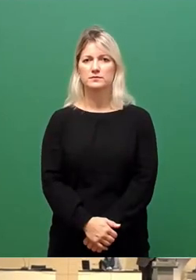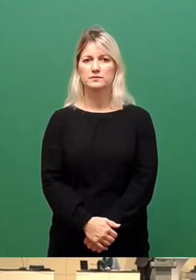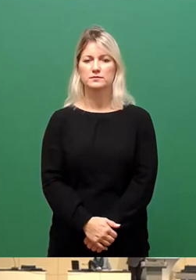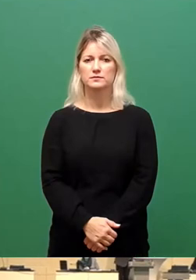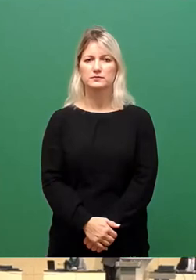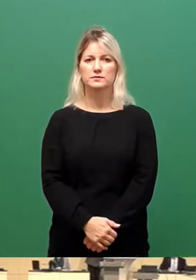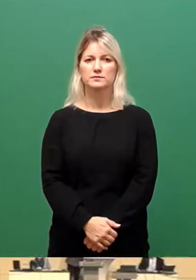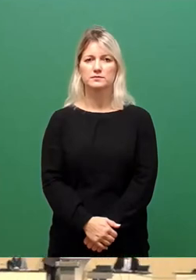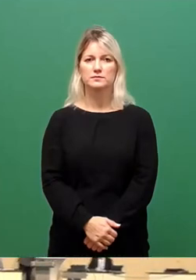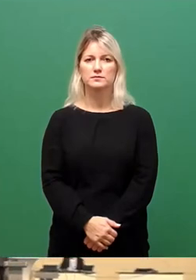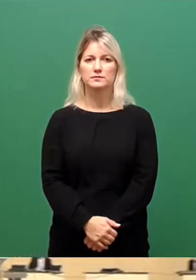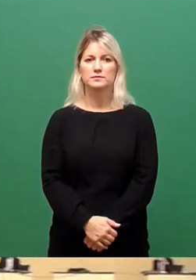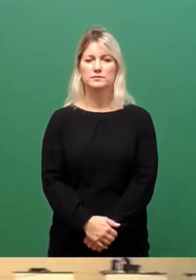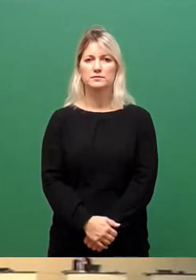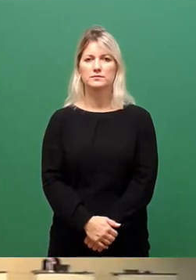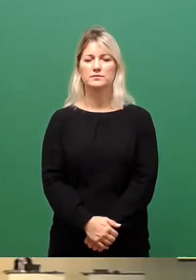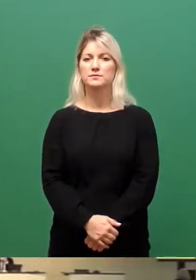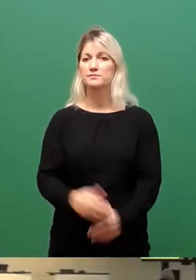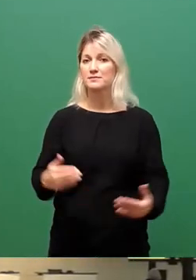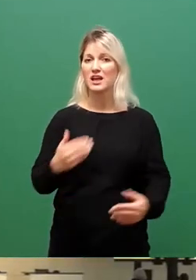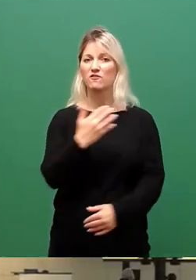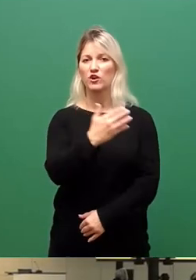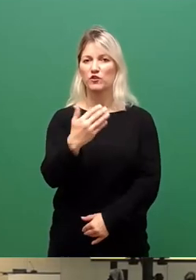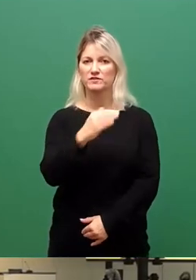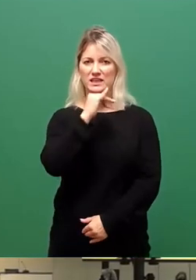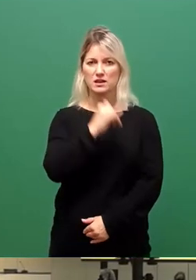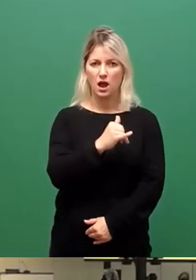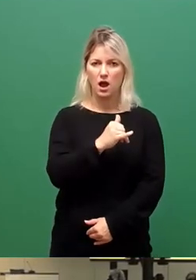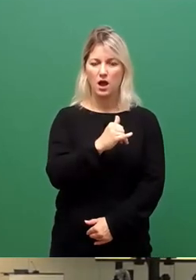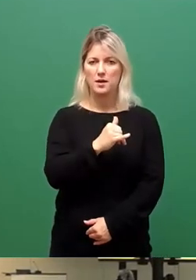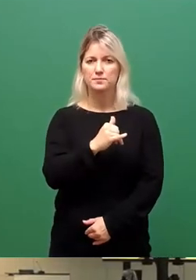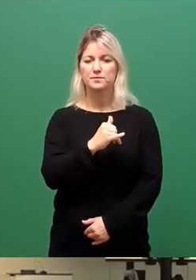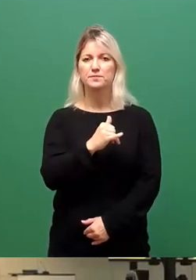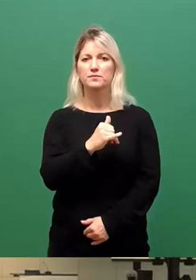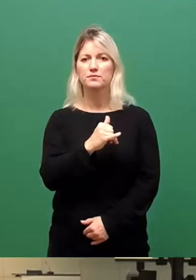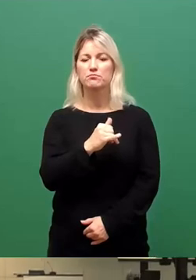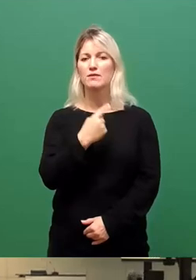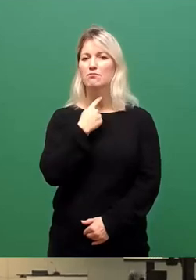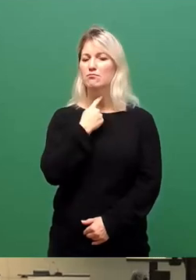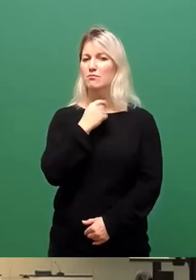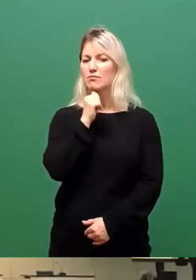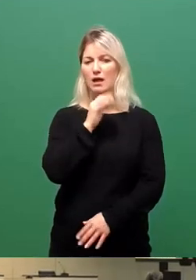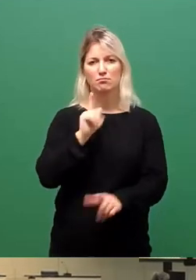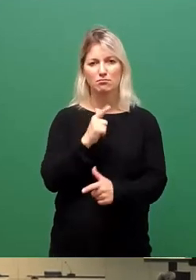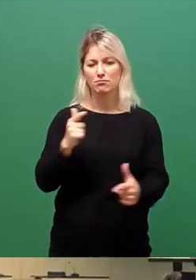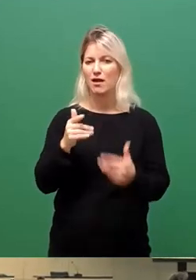Dies ist bei 55 Ja-Stimmen ohne Gegenstimme, ohne Enthaltung so bestätigt worden. Vielen Dank.